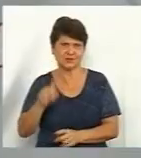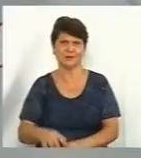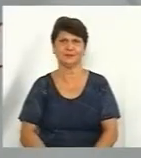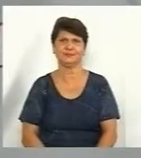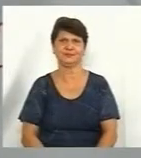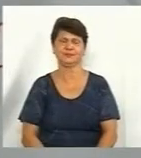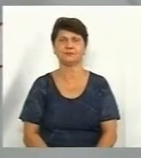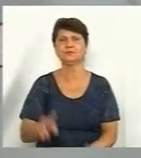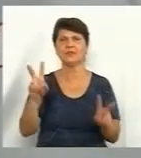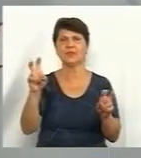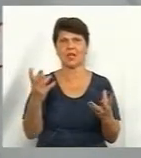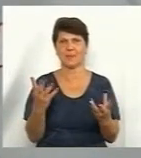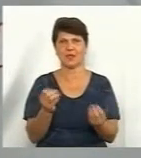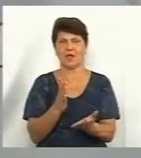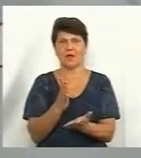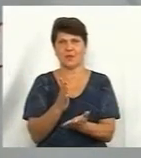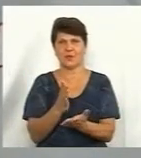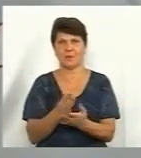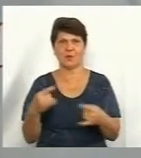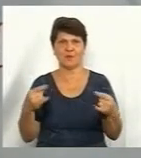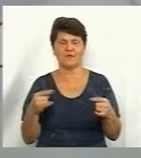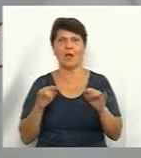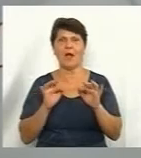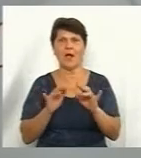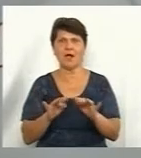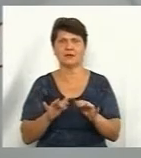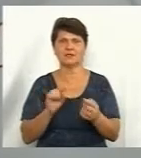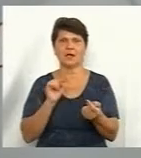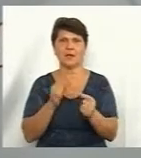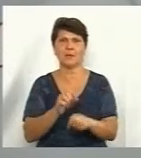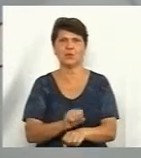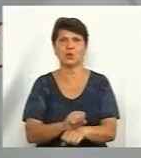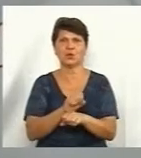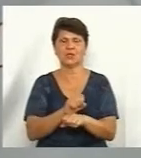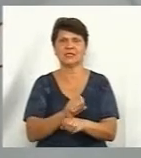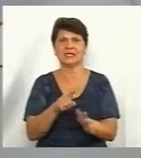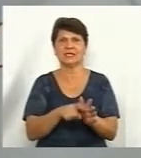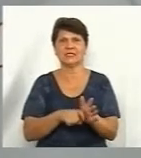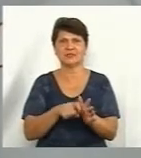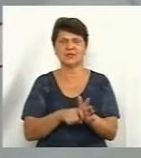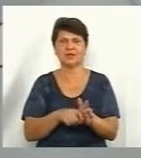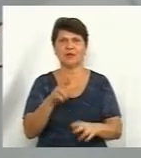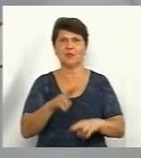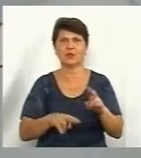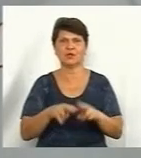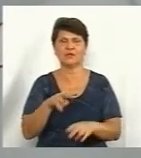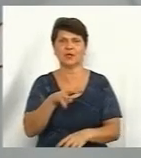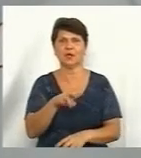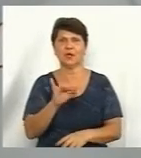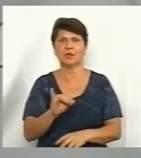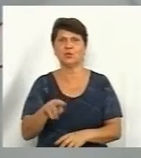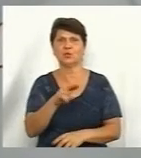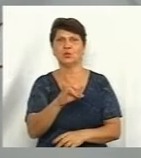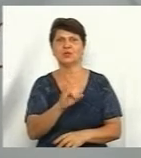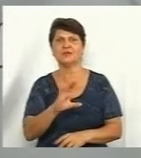Тема дня в прямому ефірі про акцію протесту проти будівництва сміттєвого комплексу на території Людовської сільської ради в Жмеринському районі.